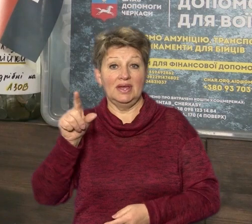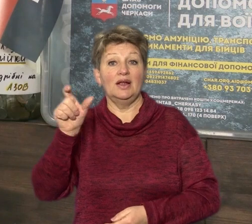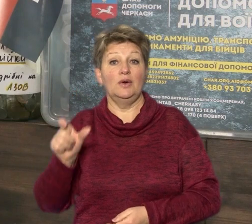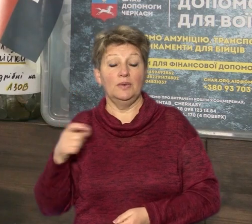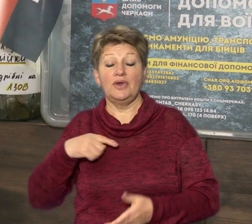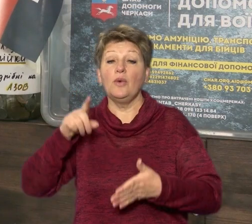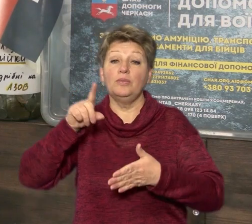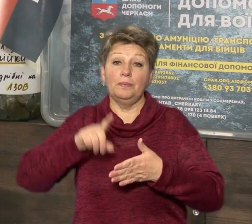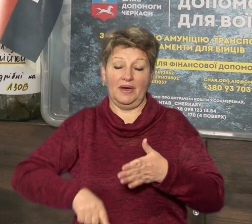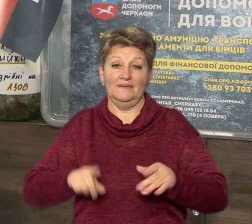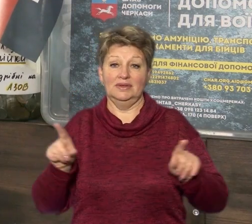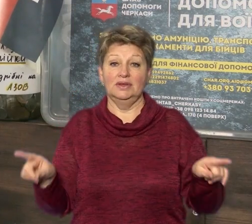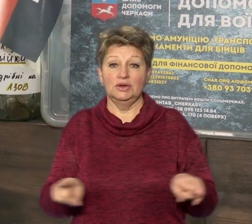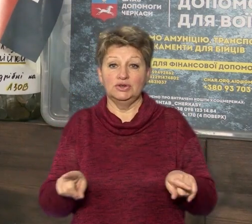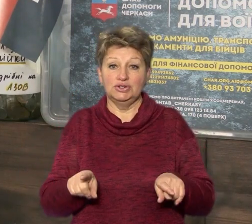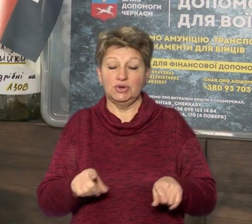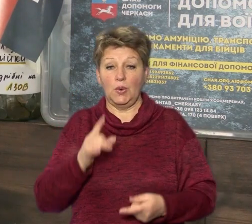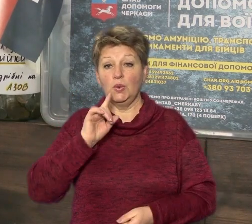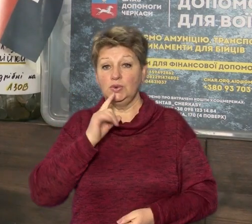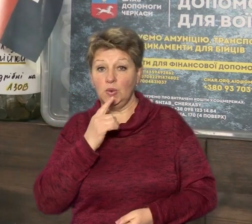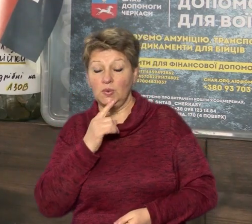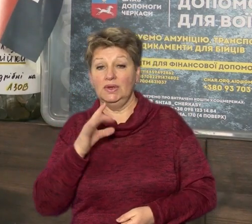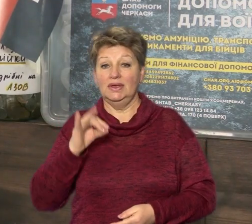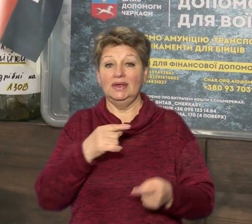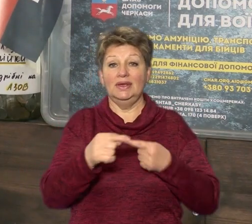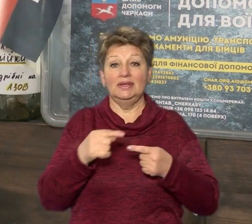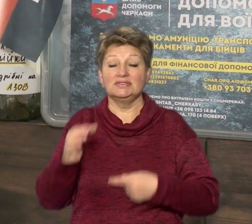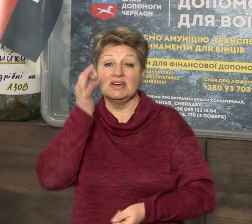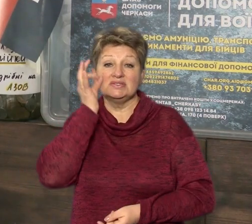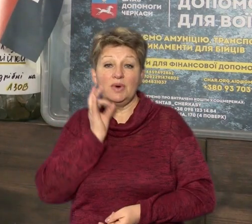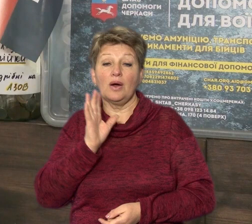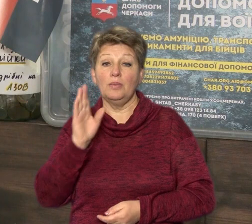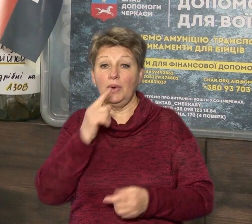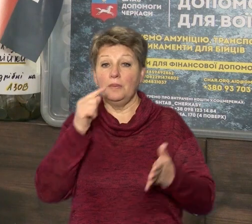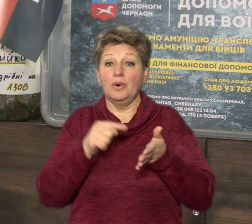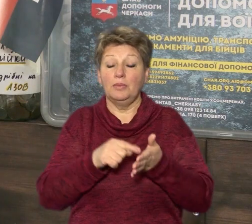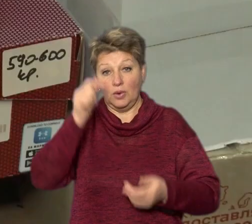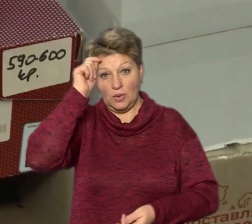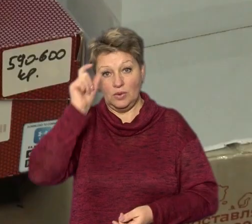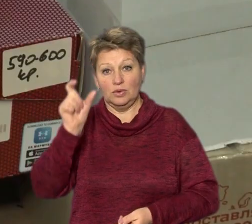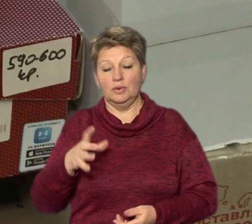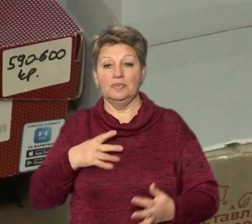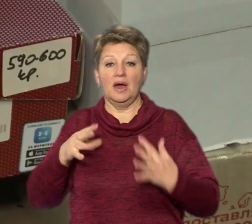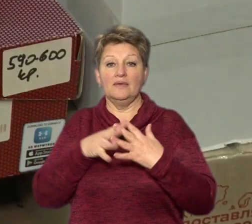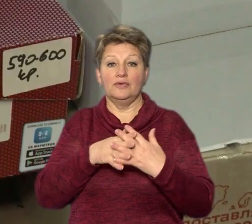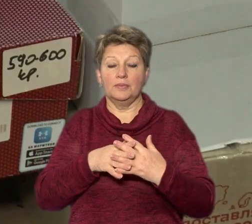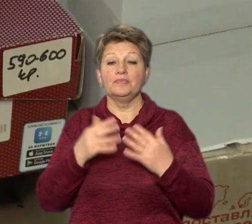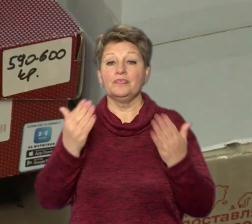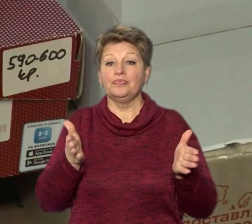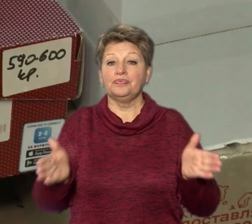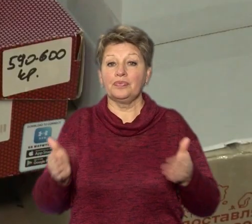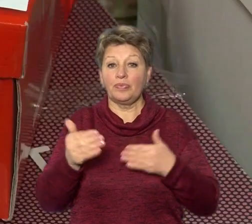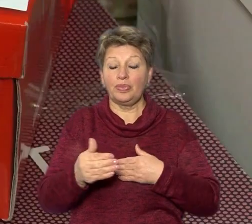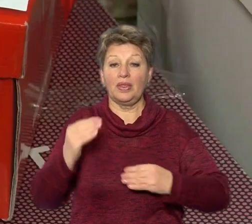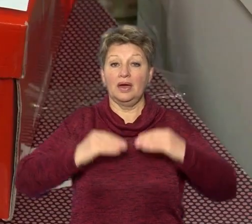впевнена в тому, що цукерки і інші смаколики підуть саме хлопцям на фронт. Її бокси, як і решту,